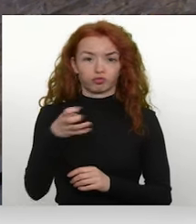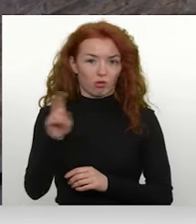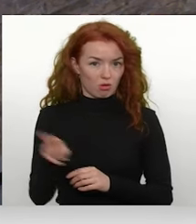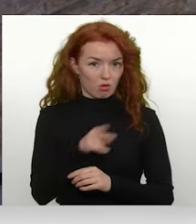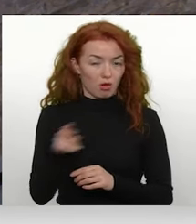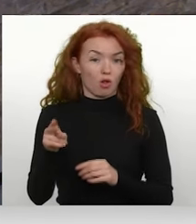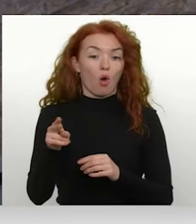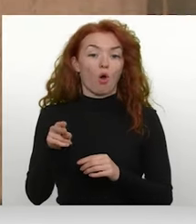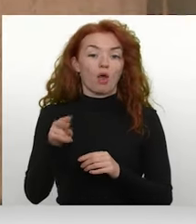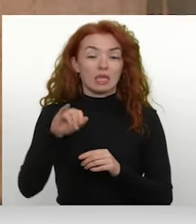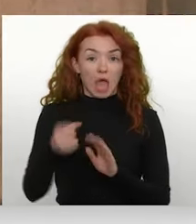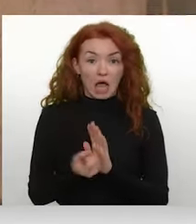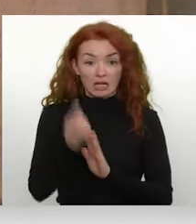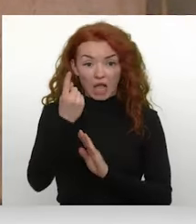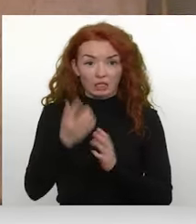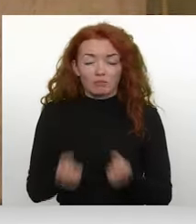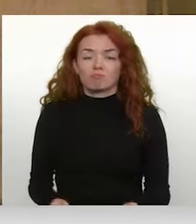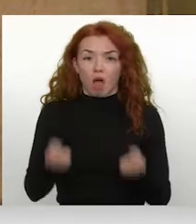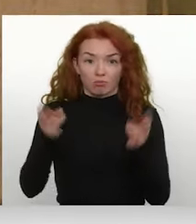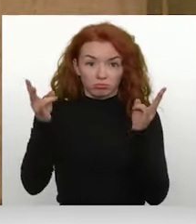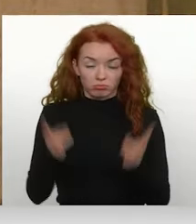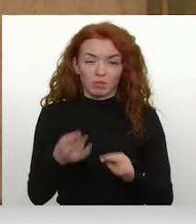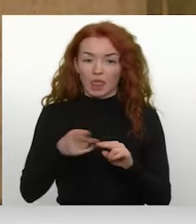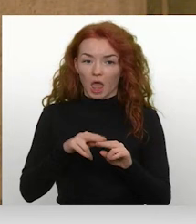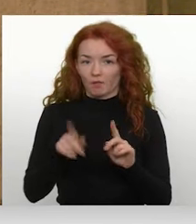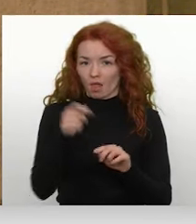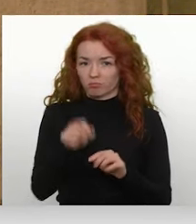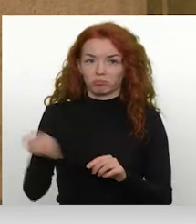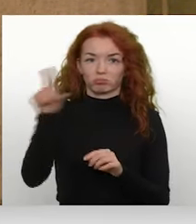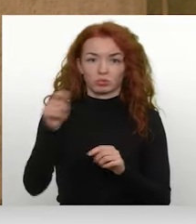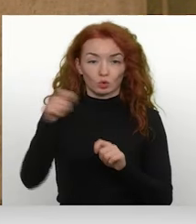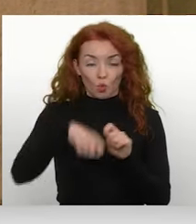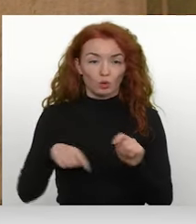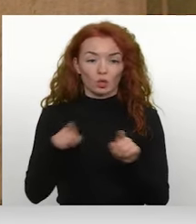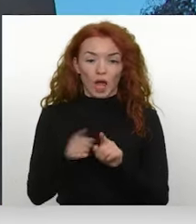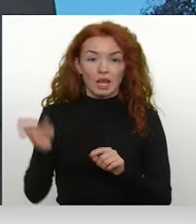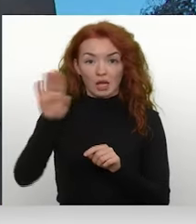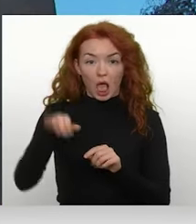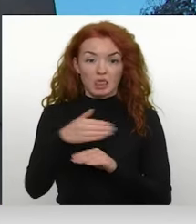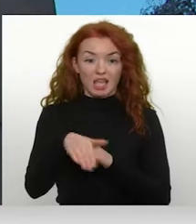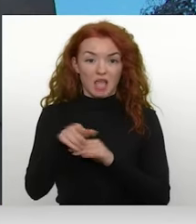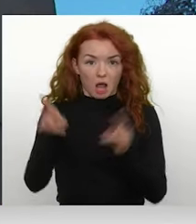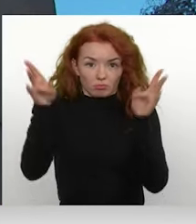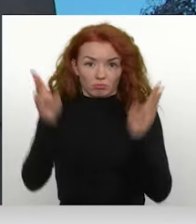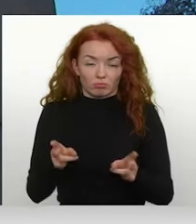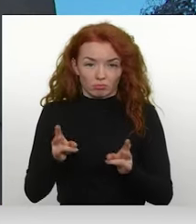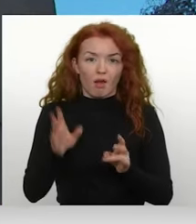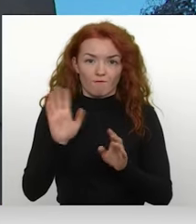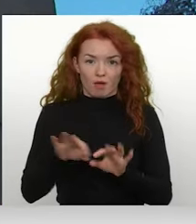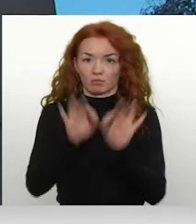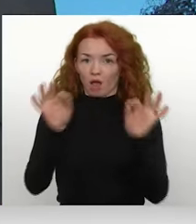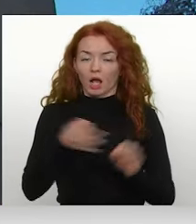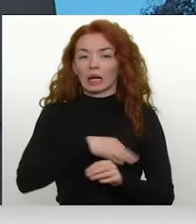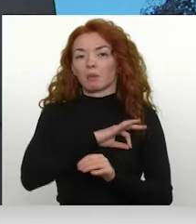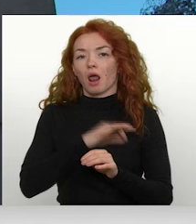Taču, ja tas radījis smagas sekas, tad soda mērs varbūt arī lielāks un kā kalna ielas traģiskajā gadījumā draud arī krimināla